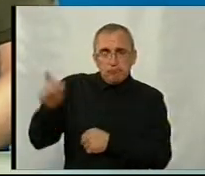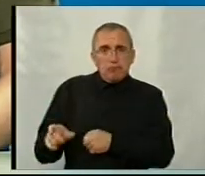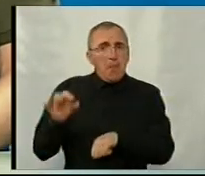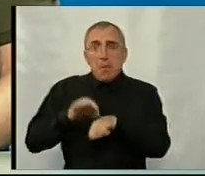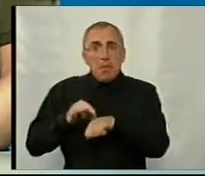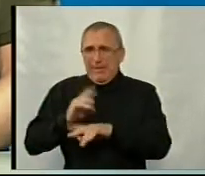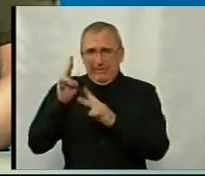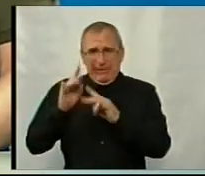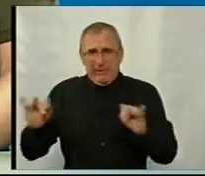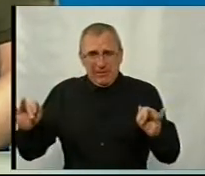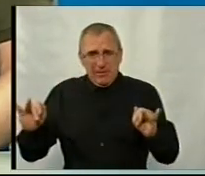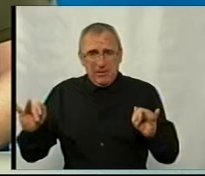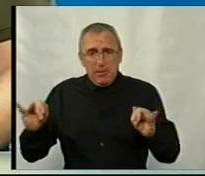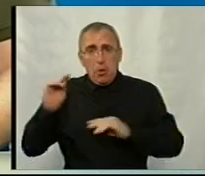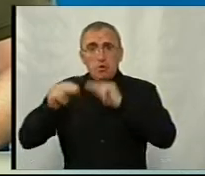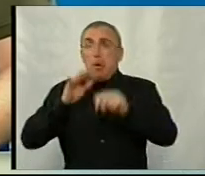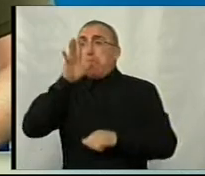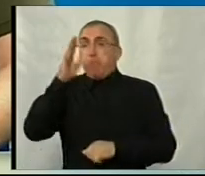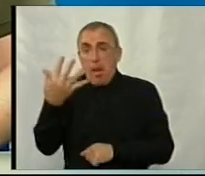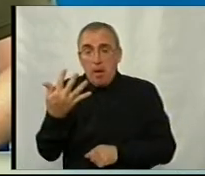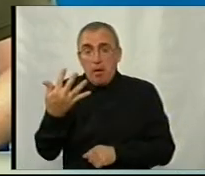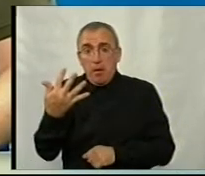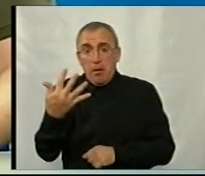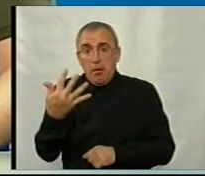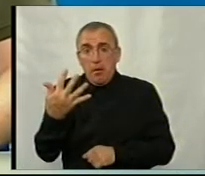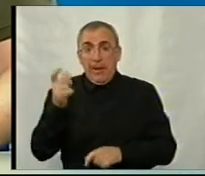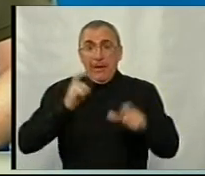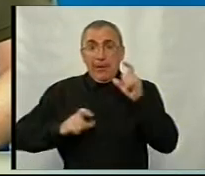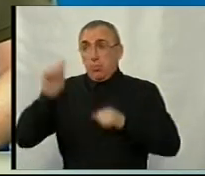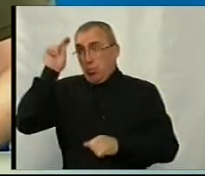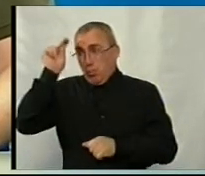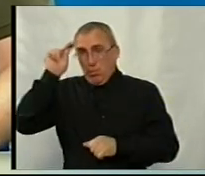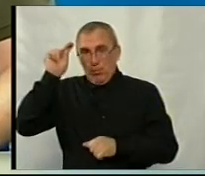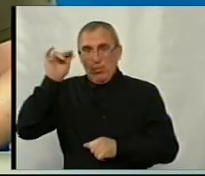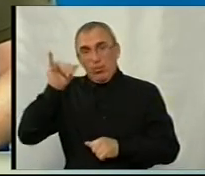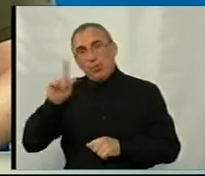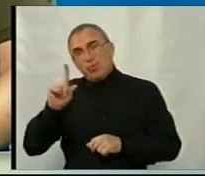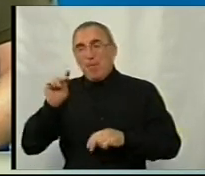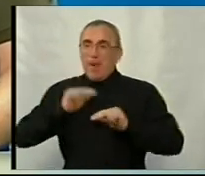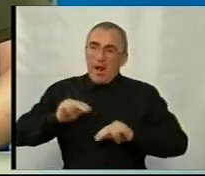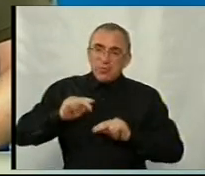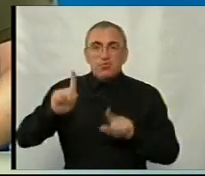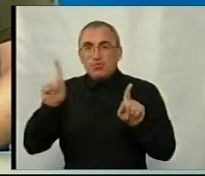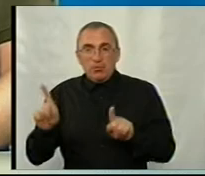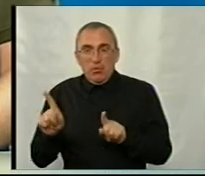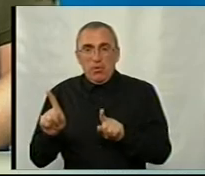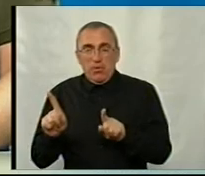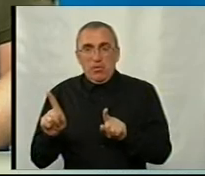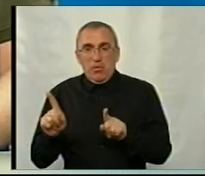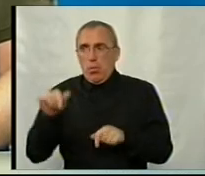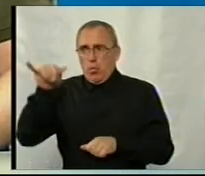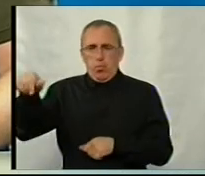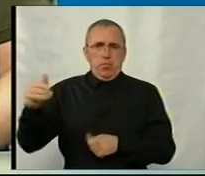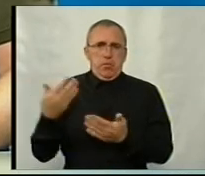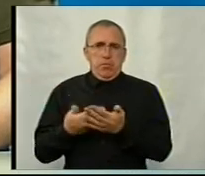хворів, не хворіла людина. Через 5 років, 5 років в інституті навчалася, чи працює там, в нього